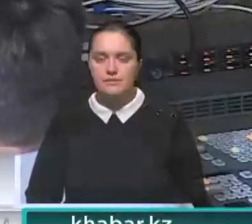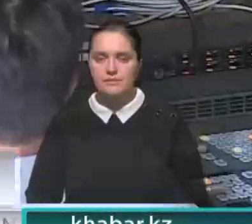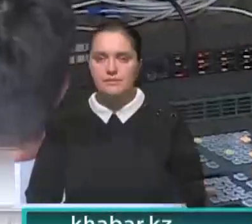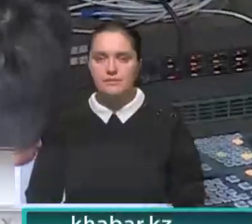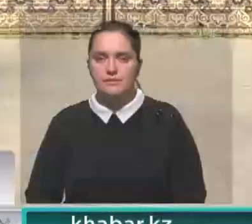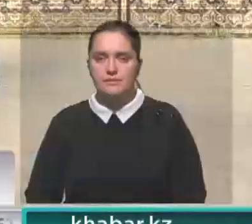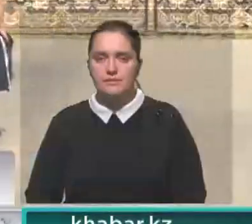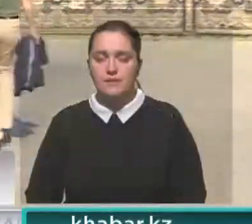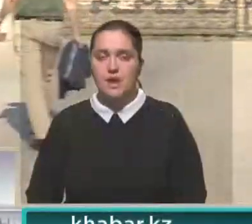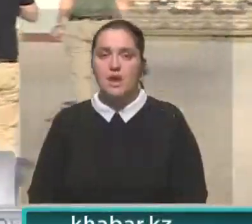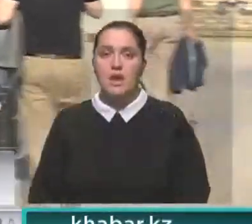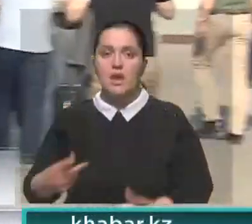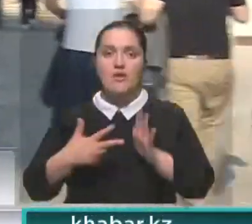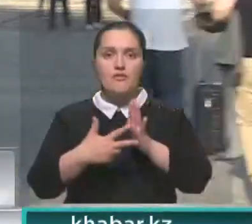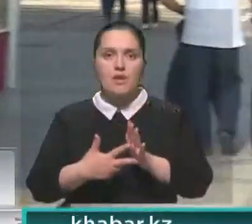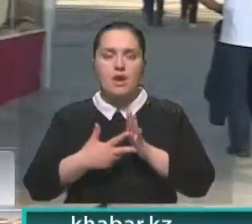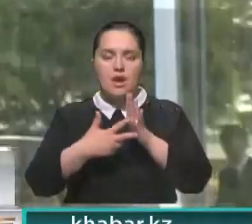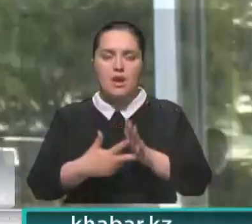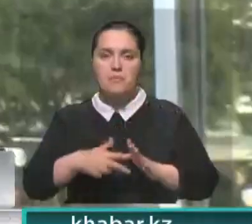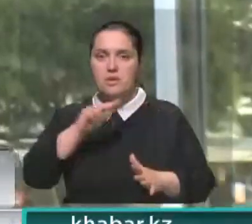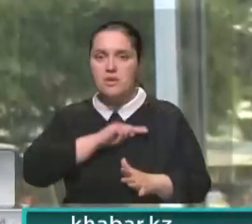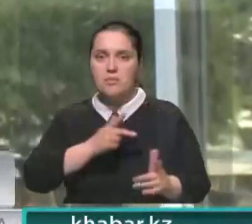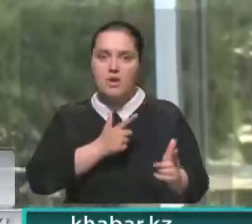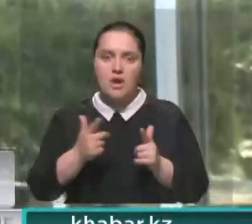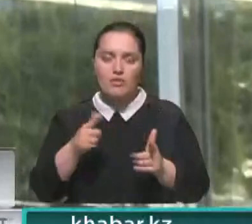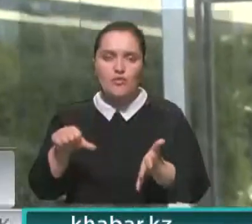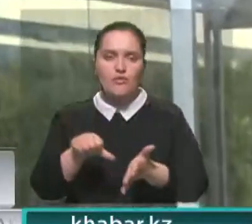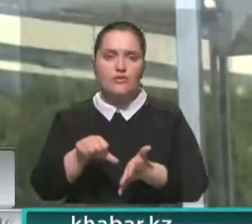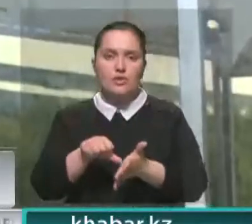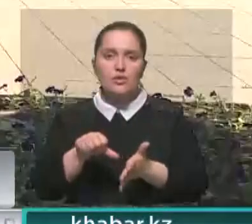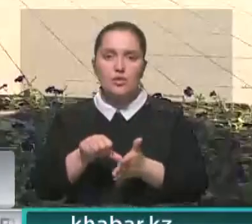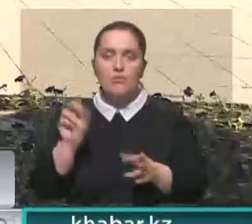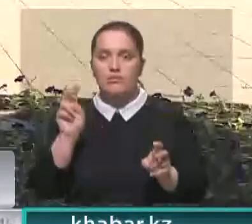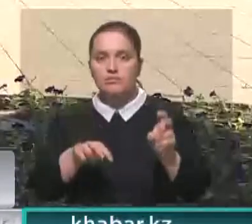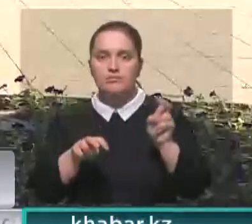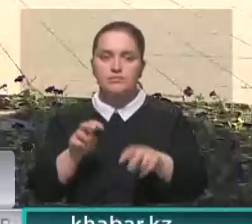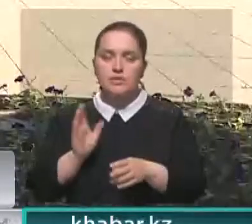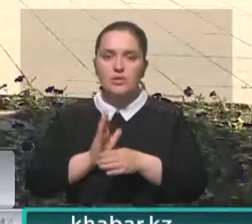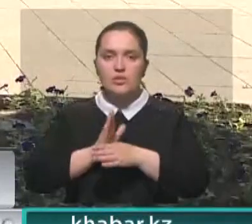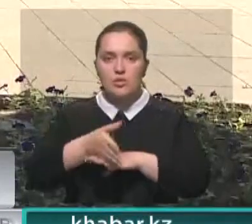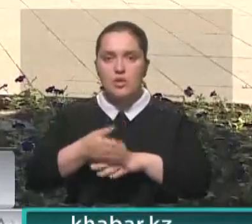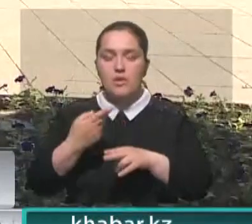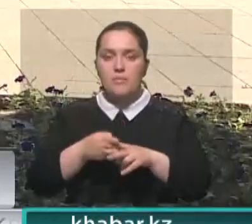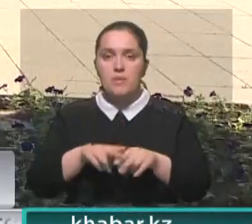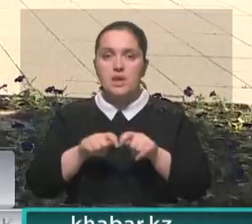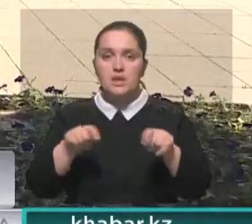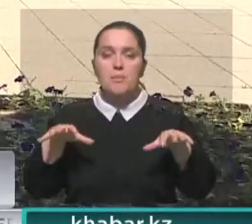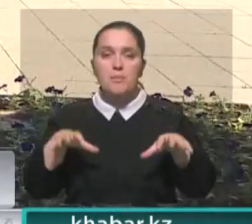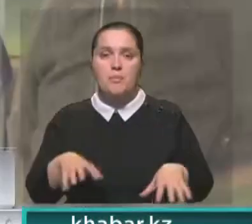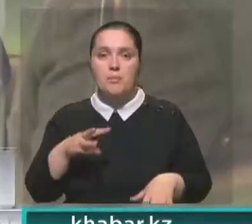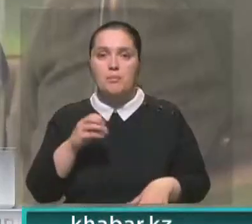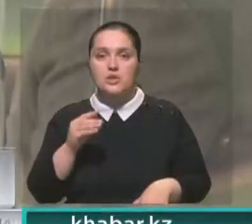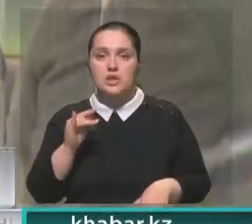По ту сторону экрана к восьмичасовой бесперебойной работе готовятся ведущие. В это время подходят первые гости. Открыл телемарафон председатель Мажелиса